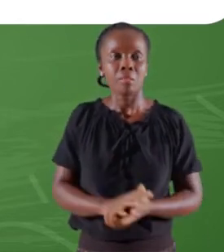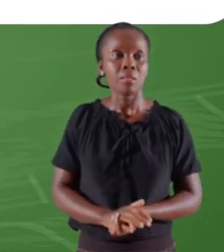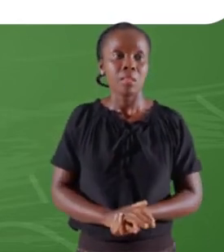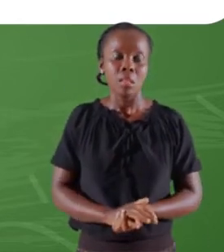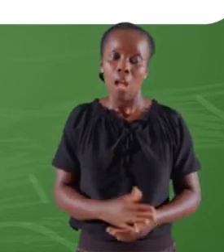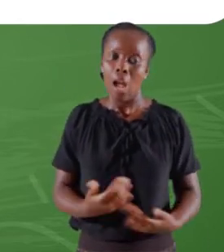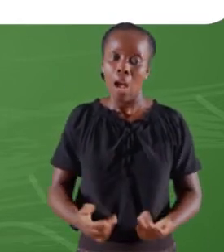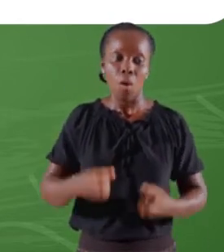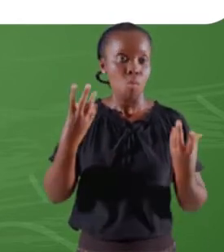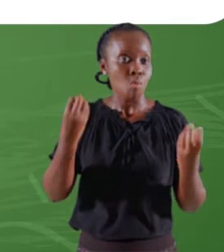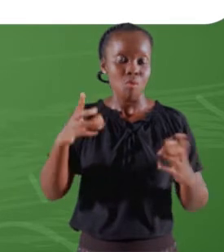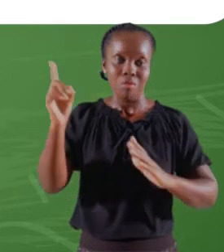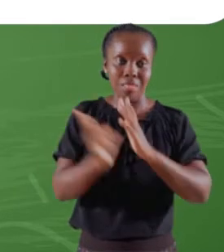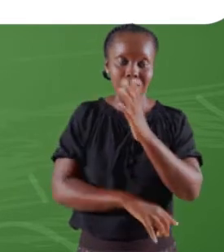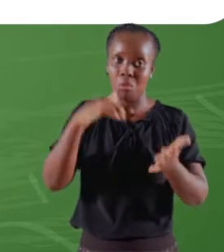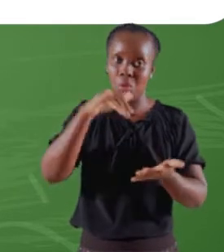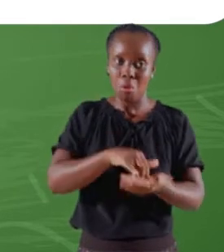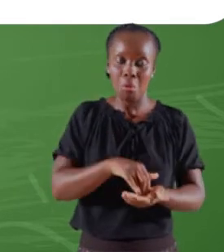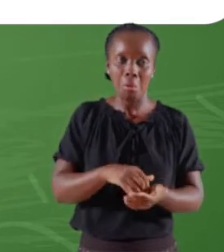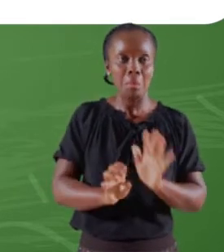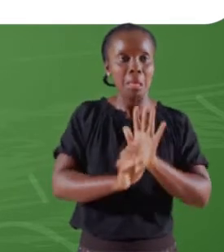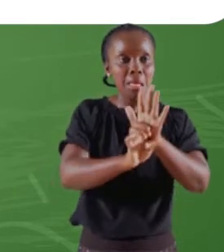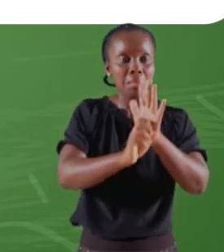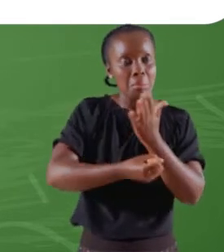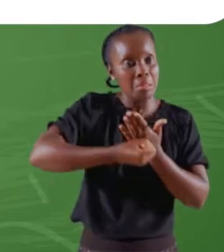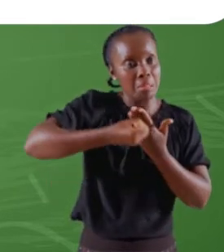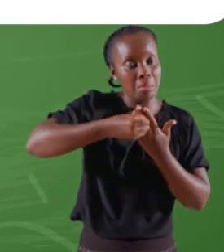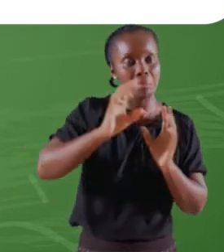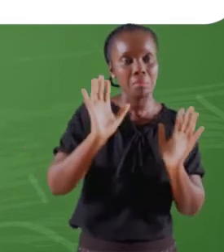'énormes sanctions. On va prendre un exemple simple.